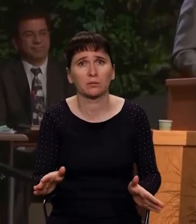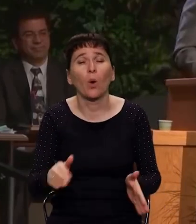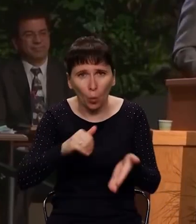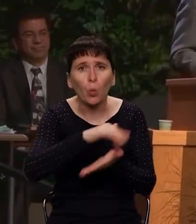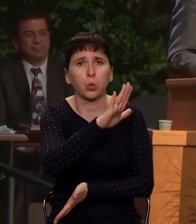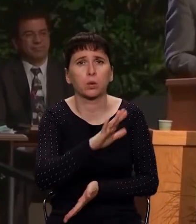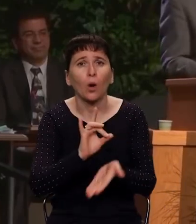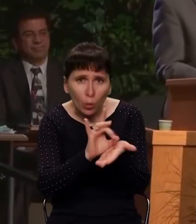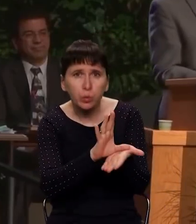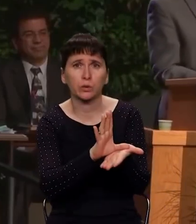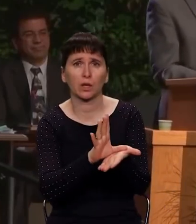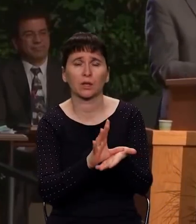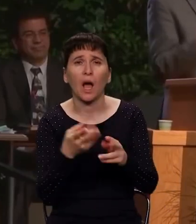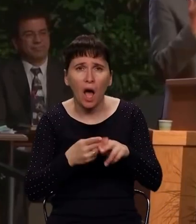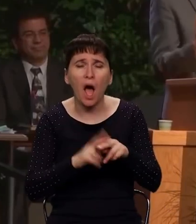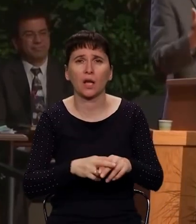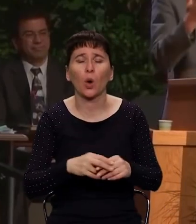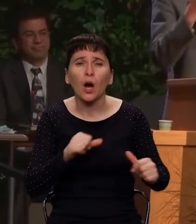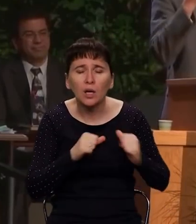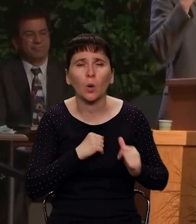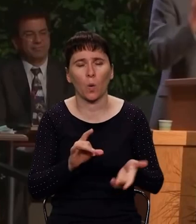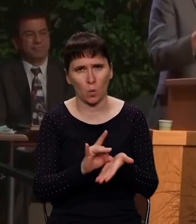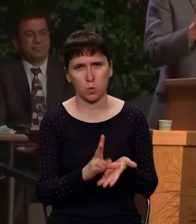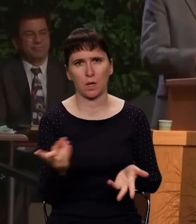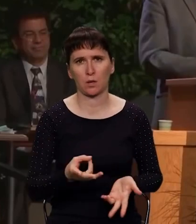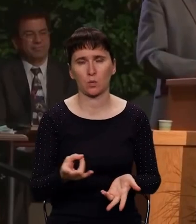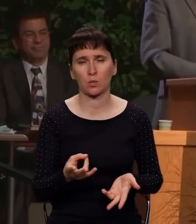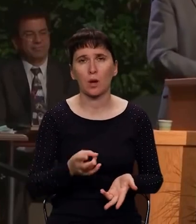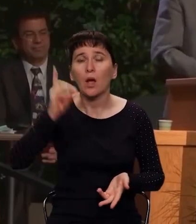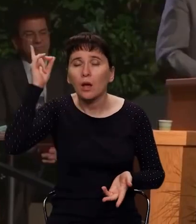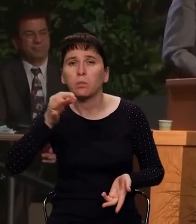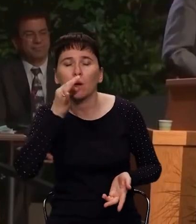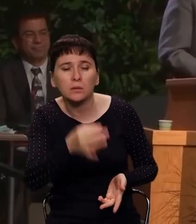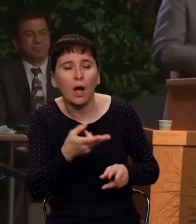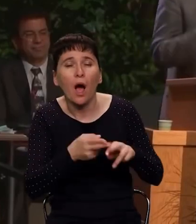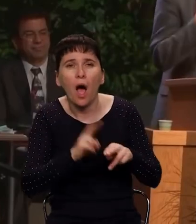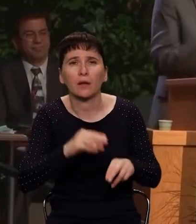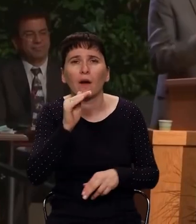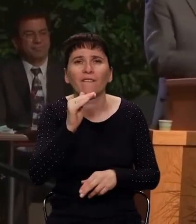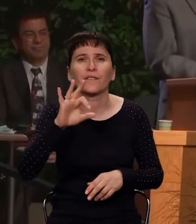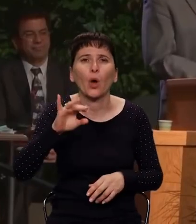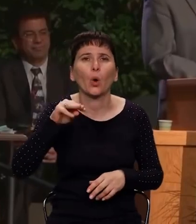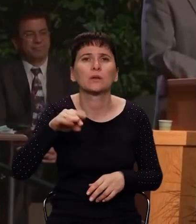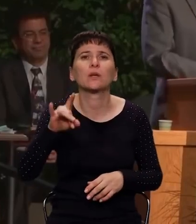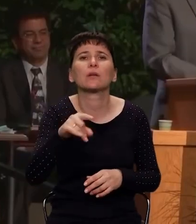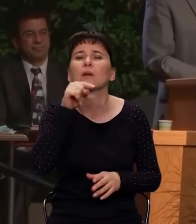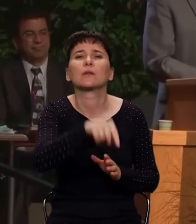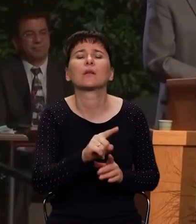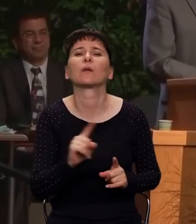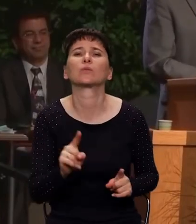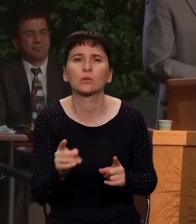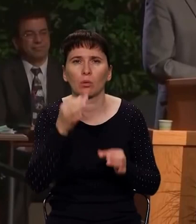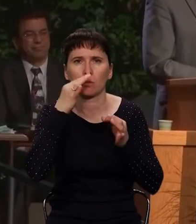или какая претензия была у Христа к ангелу этой церкви? В чем заключалась эта претензия